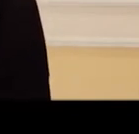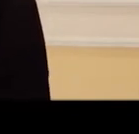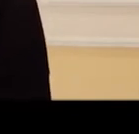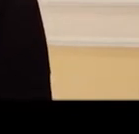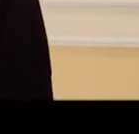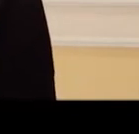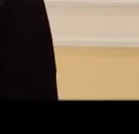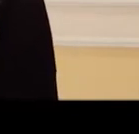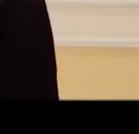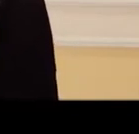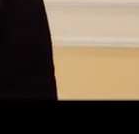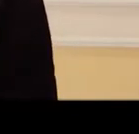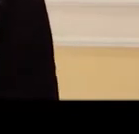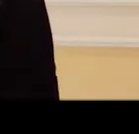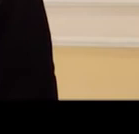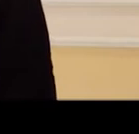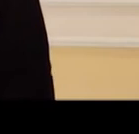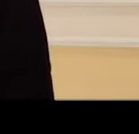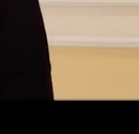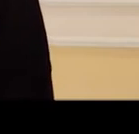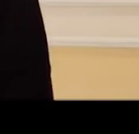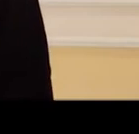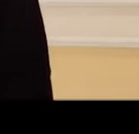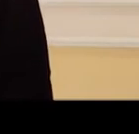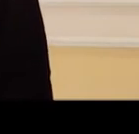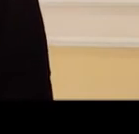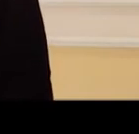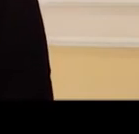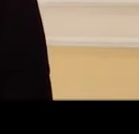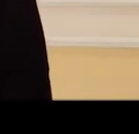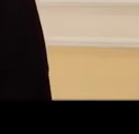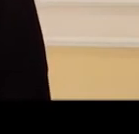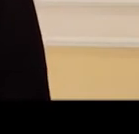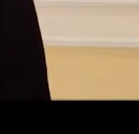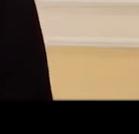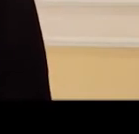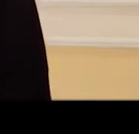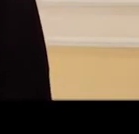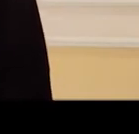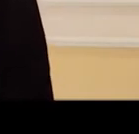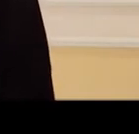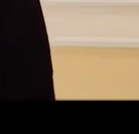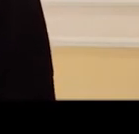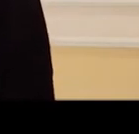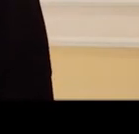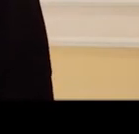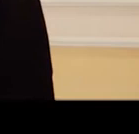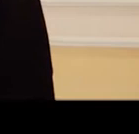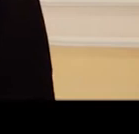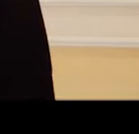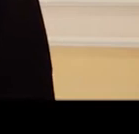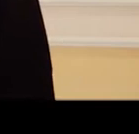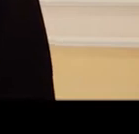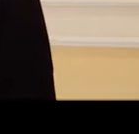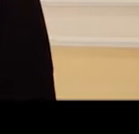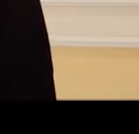рівня допомоги в селах і віддалених місцях. Це є програма, закон, який був пропонований президентом,